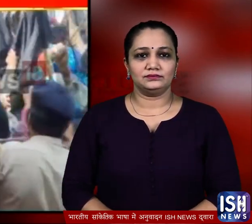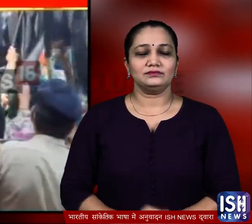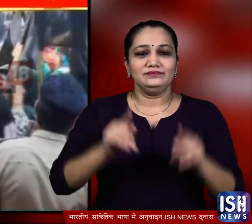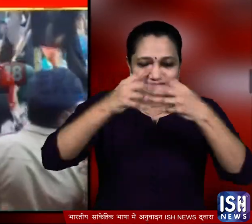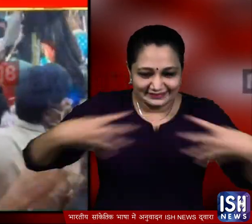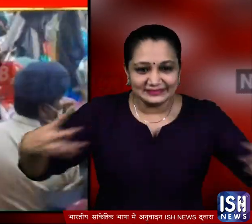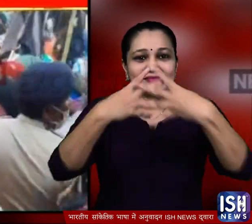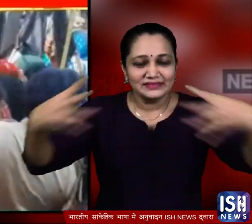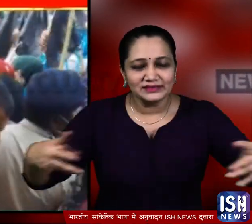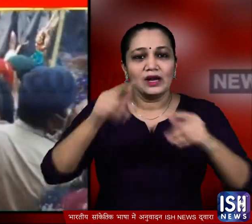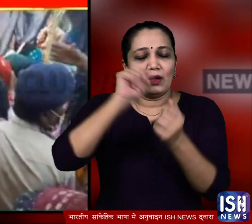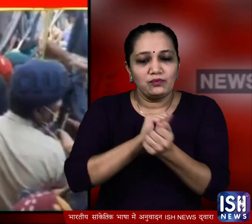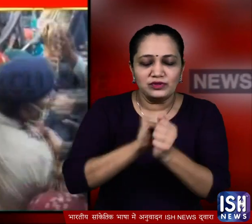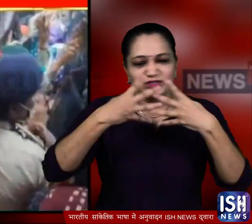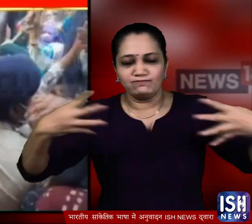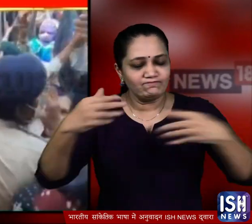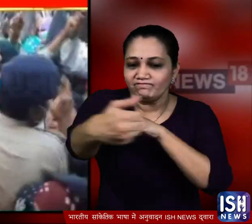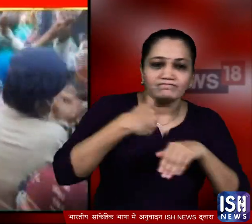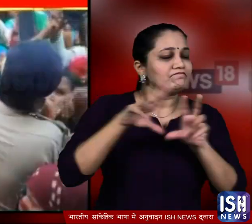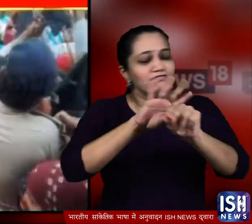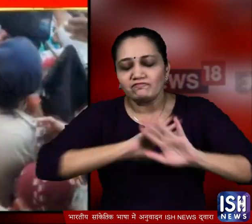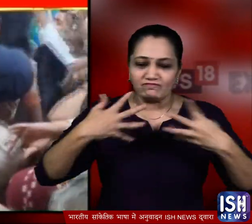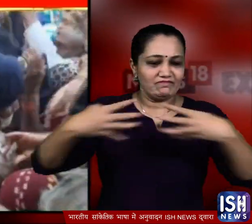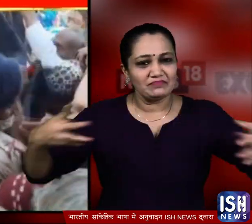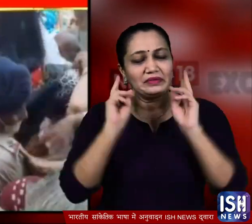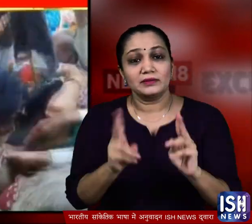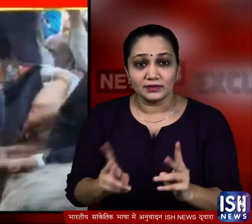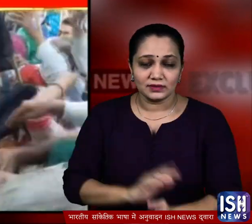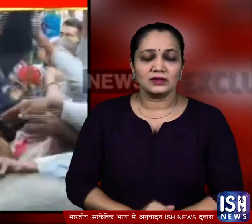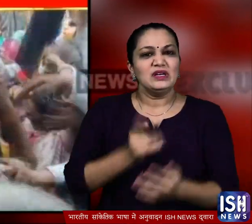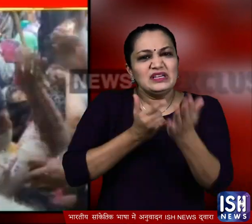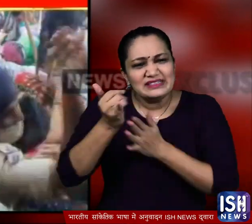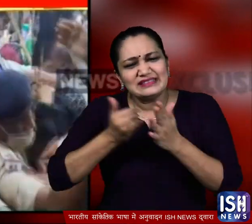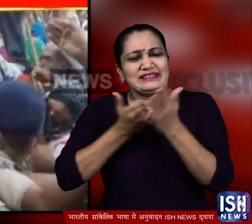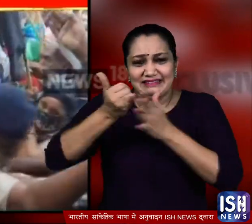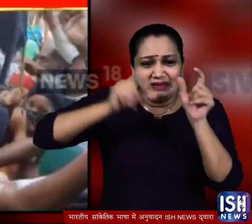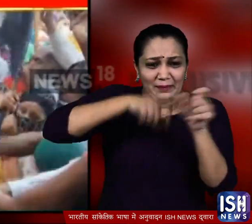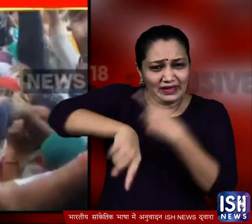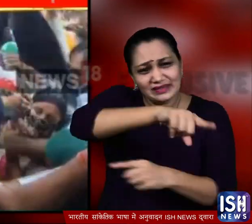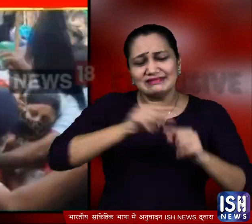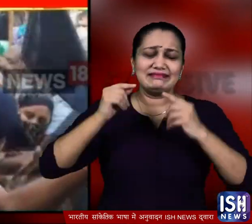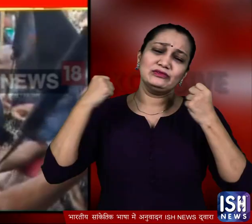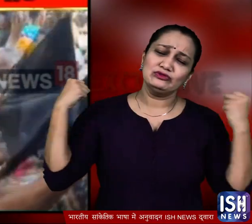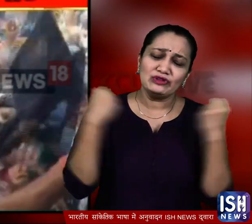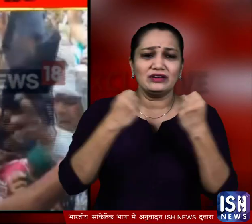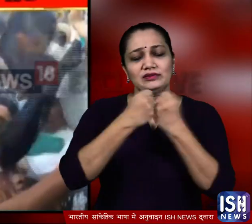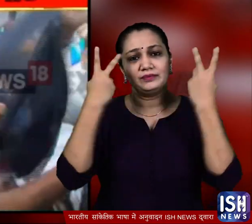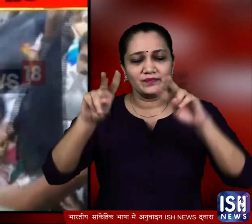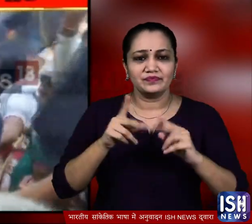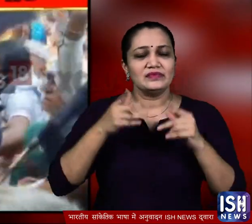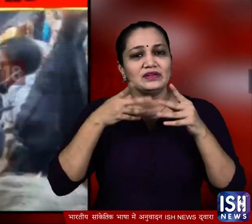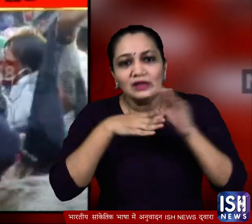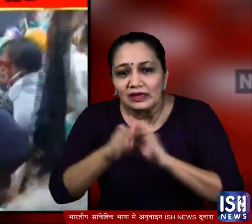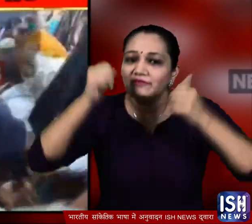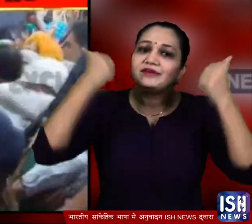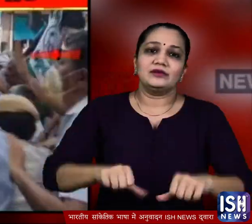वहाँ पर लगी बैरिकेडिंग की मदद से पुलिस वाले किसानों को आगे बढ़ने से रोकते दिखी जिसका किसानों ने पूरी ताकत के साथ विरोध किया मगर उनको आगे